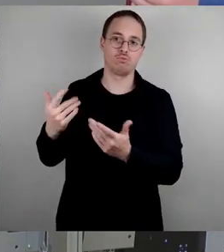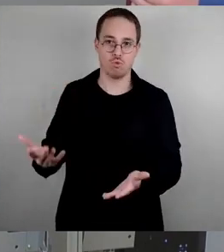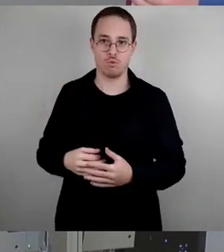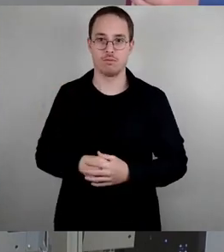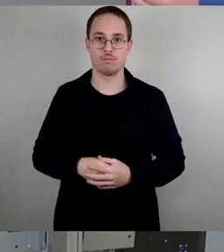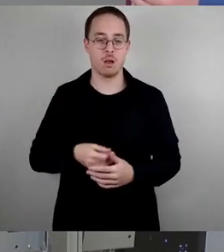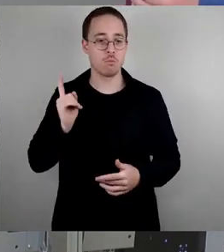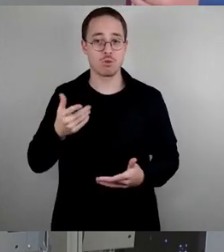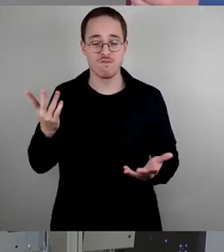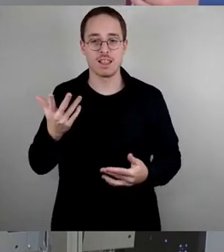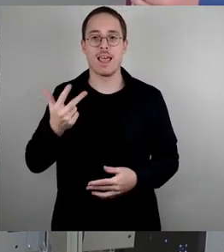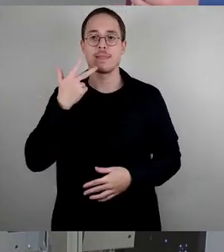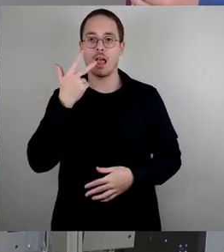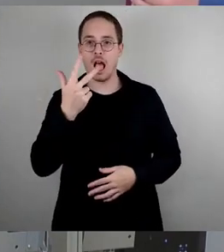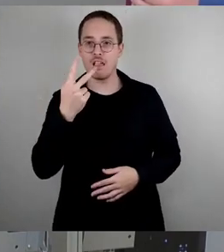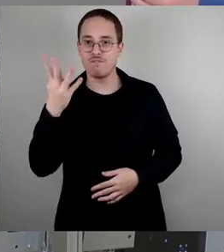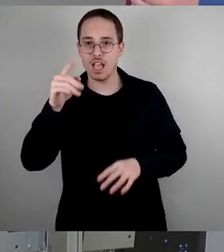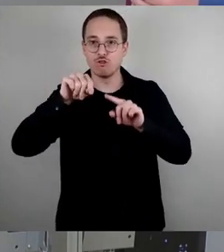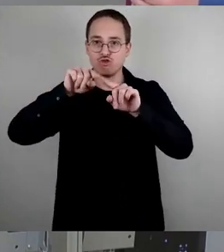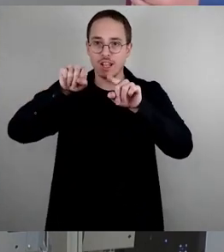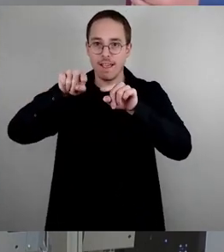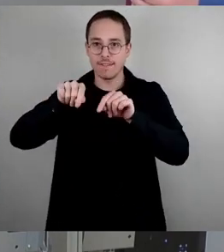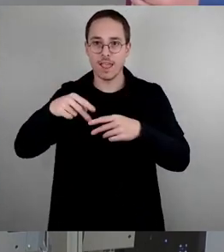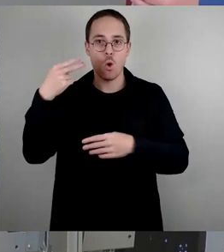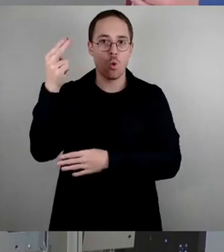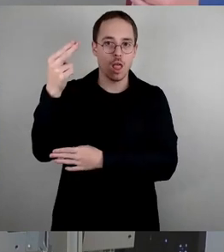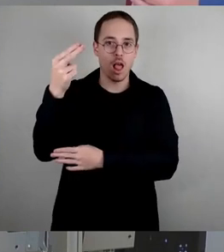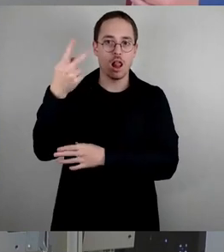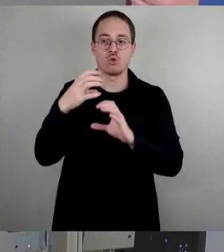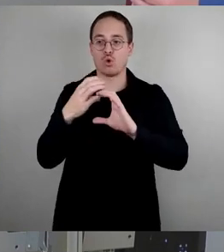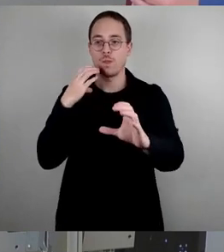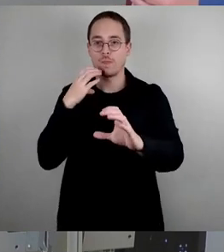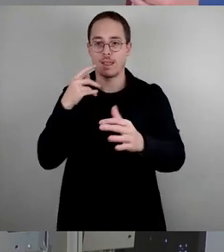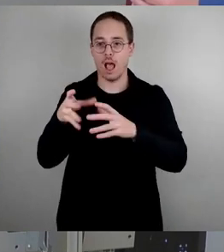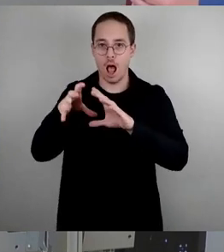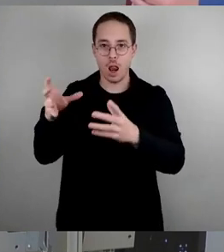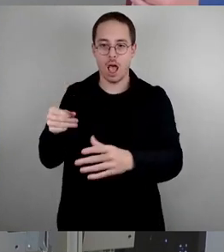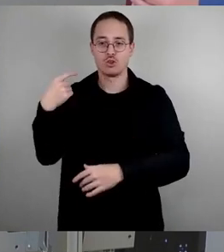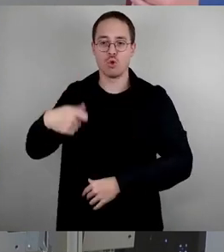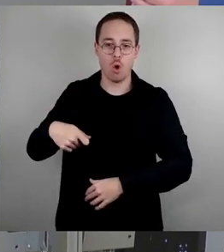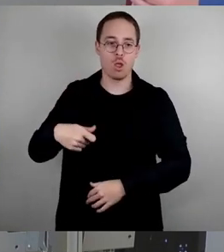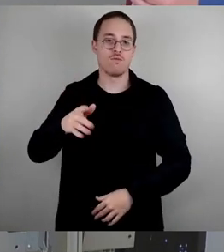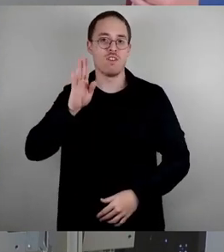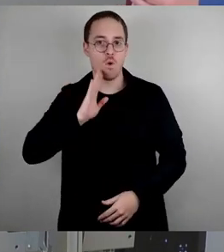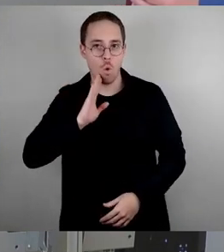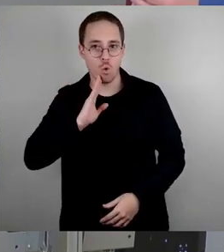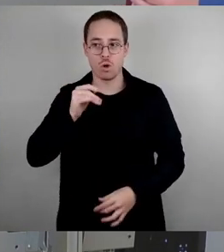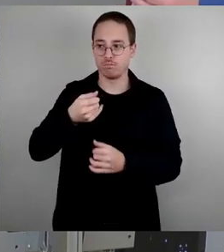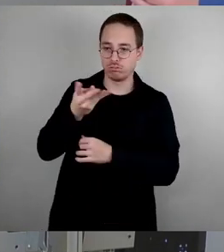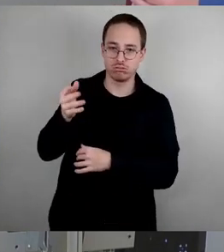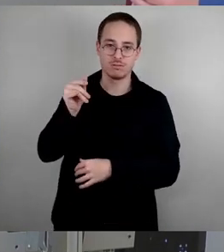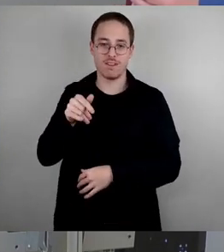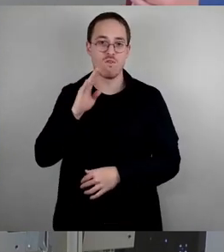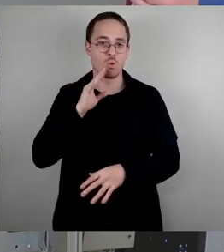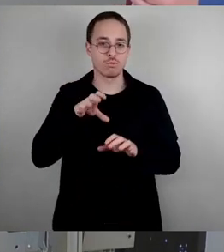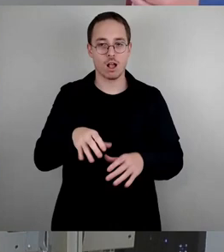-Hotels, teure Containeranlagen und Wohnungen auf dem ohnehin angespannten Wohnungsmarkt sein. Dabei trifft